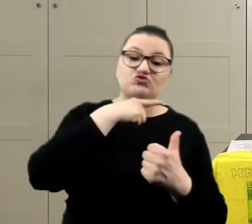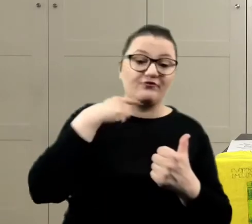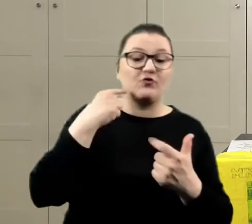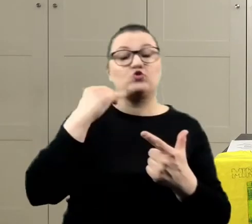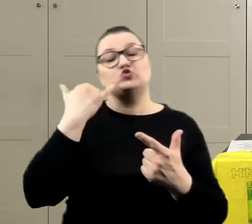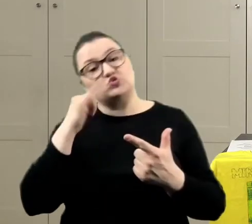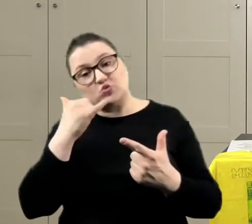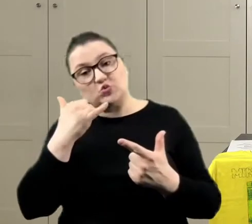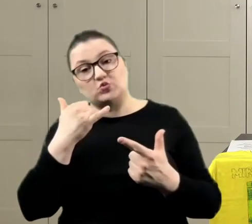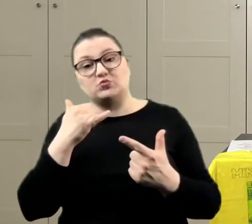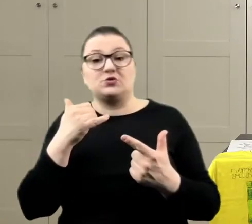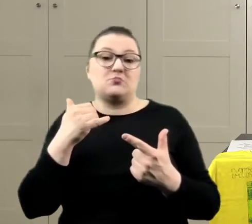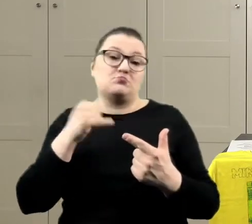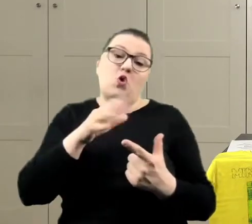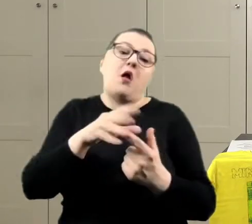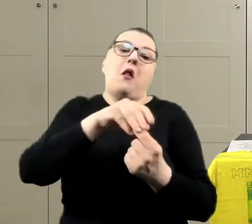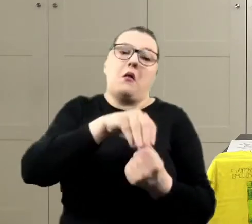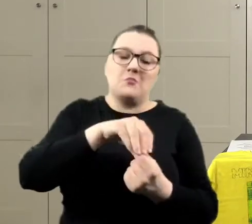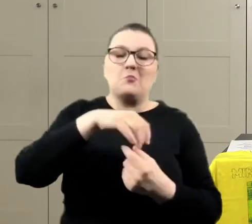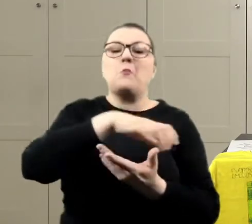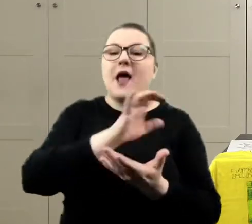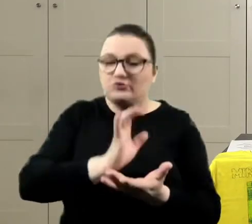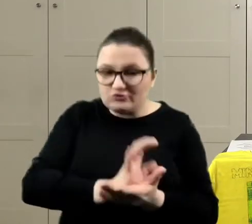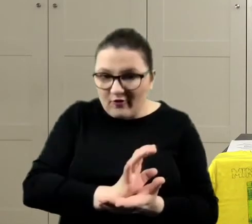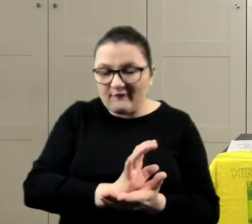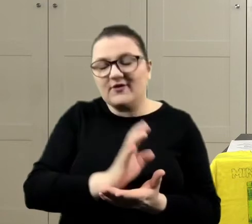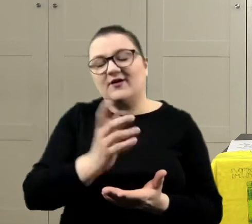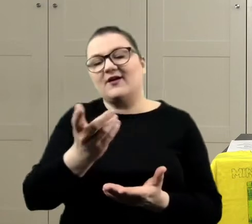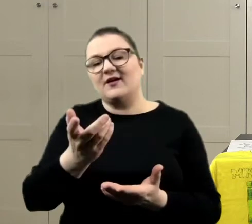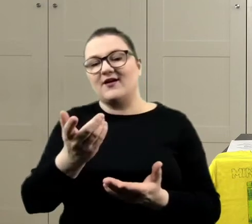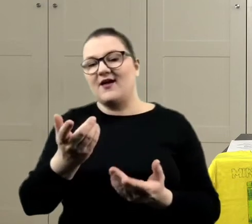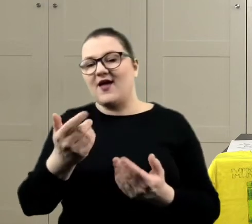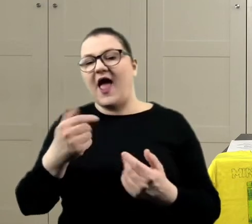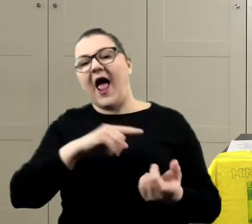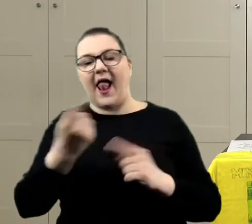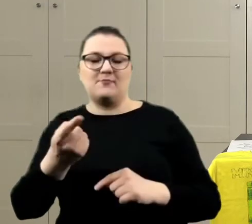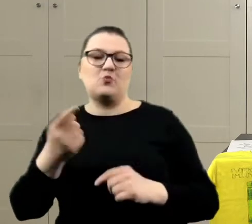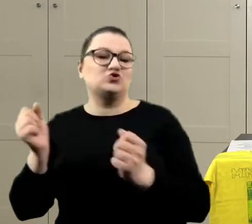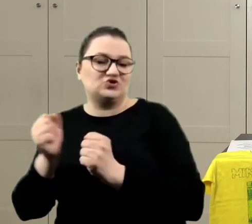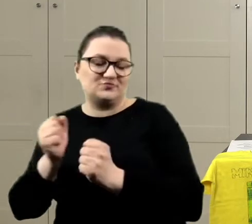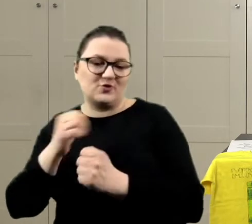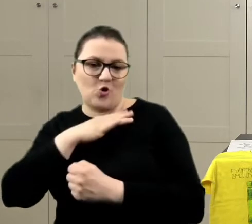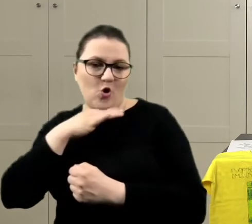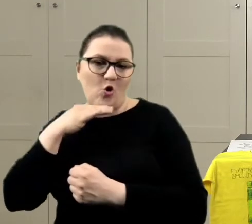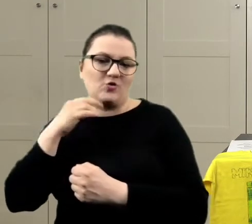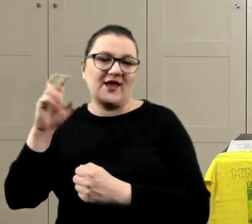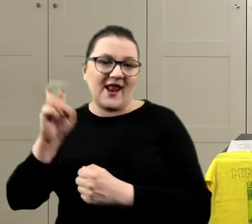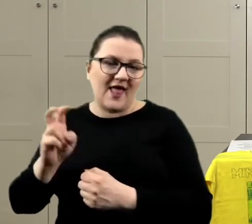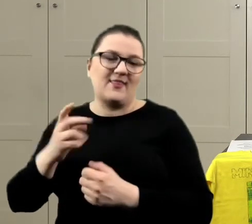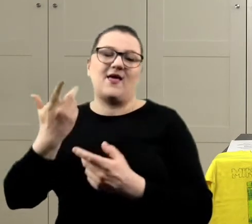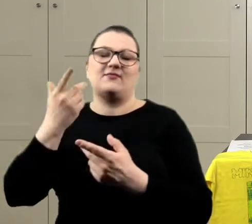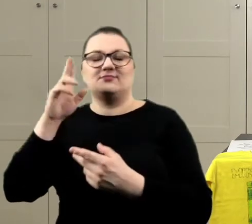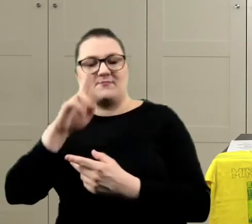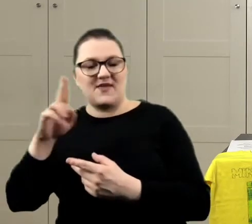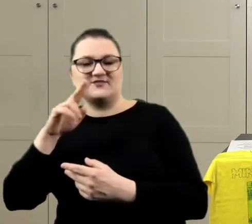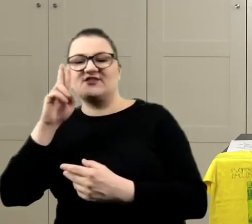żółty, możemy stworzyć z tego pomarańczowy, a możemy zrobić odcienie zimne, jakiś granat, niebieski, fiolety,